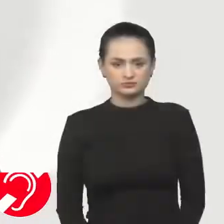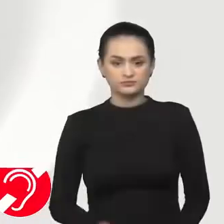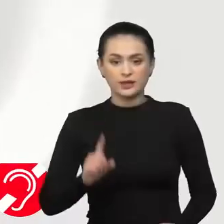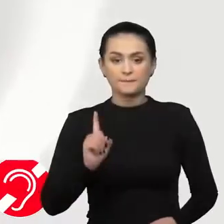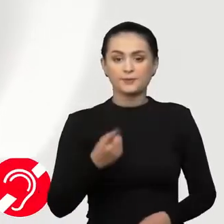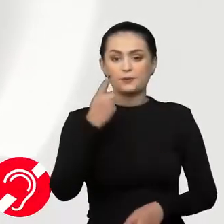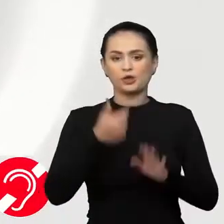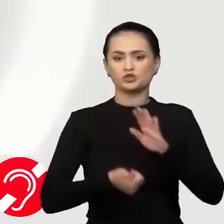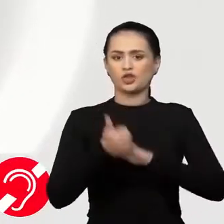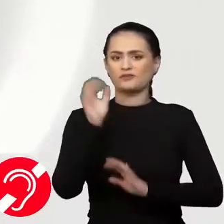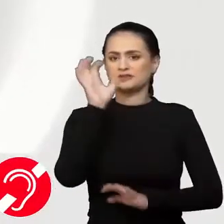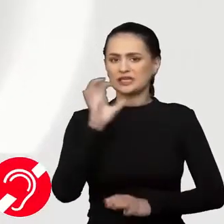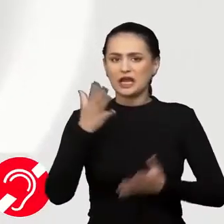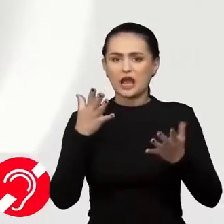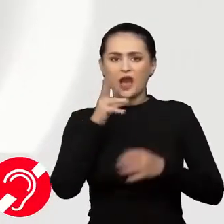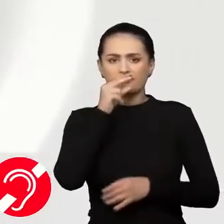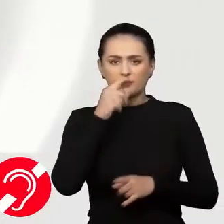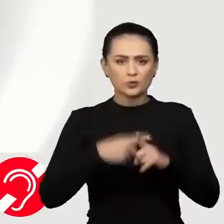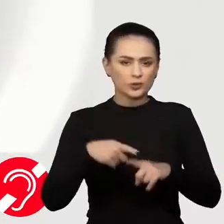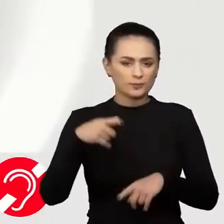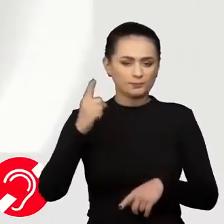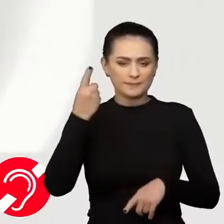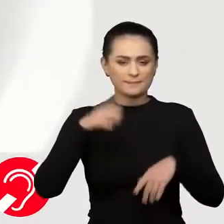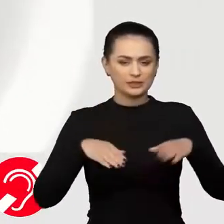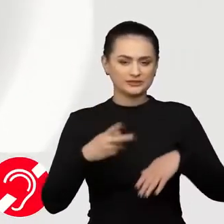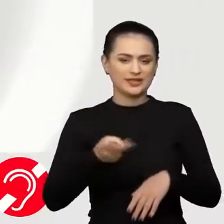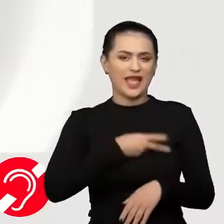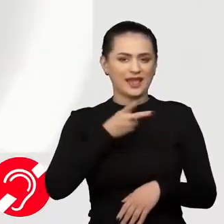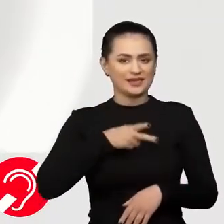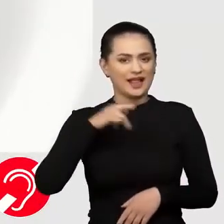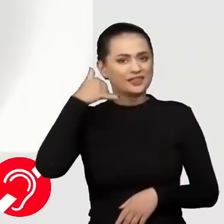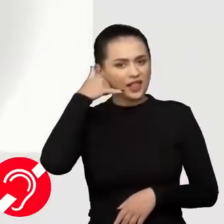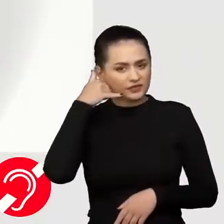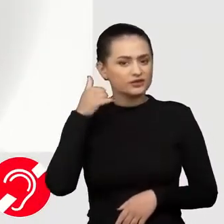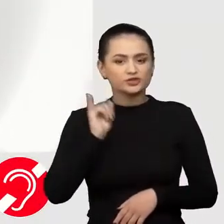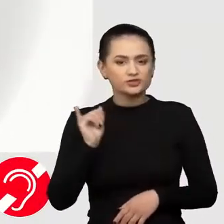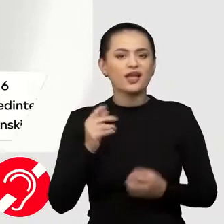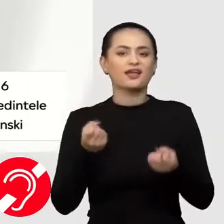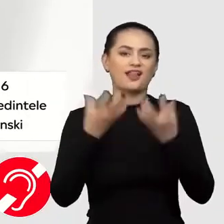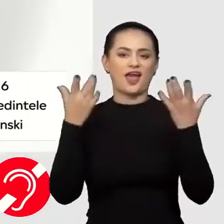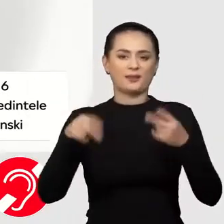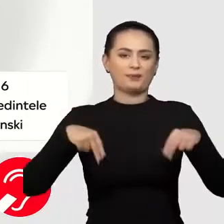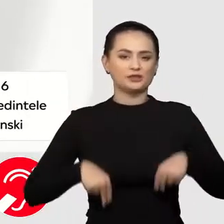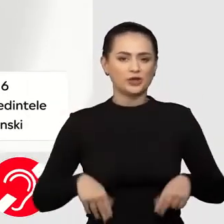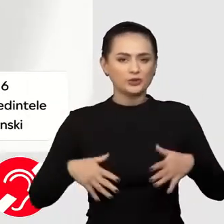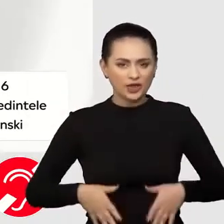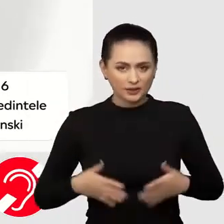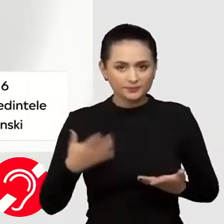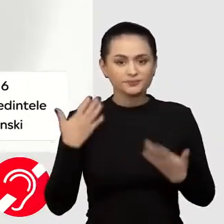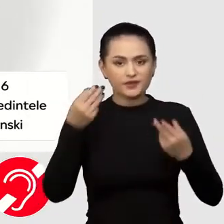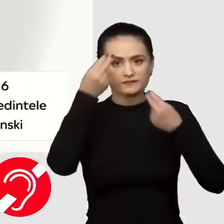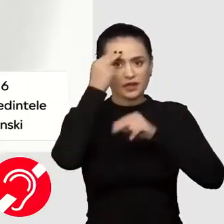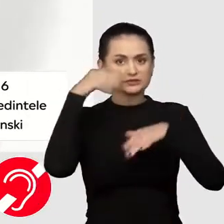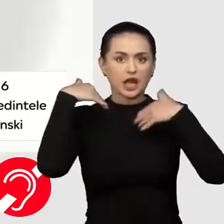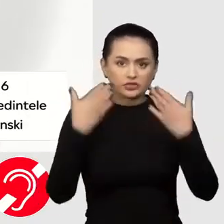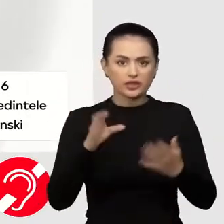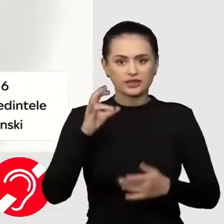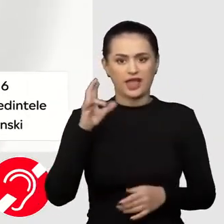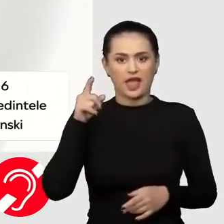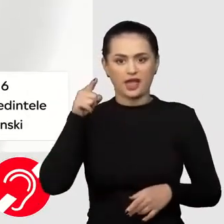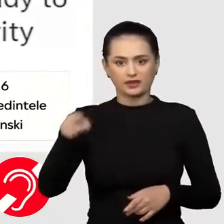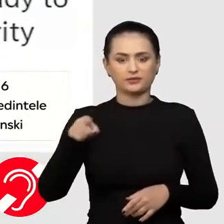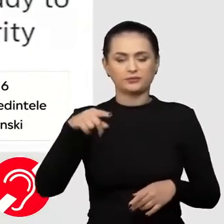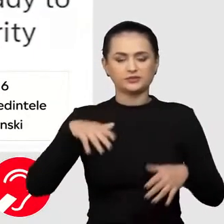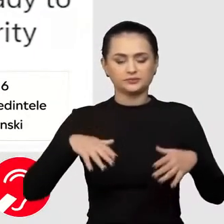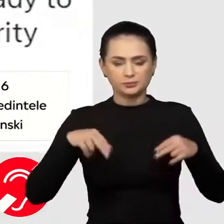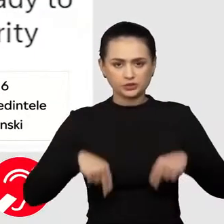Primul lider străin care a vorbit cu Lee Strauss la telefon a fost evident Volodymyr Zelensky. Vestea a dat-o chiar liderul